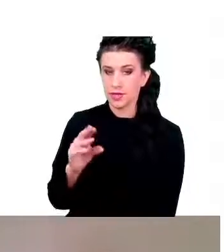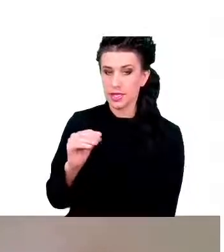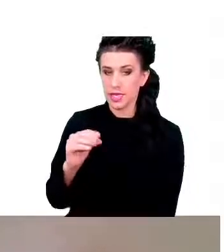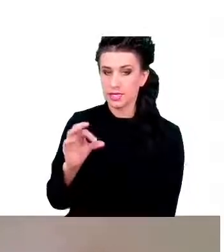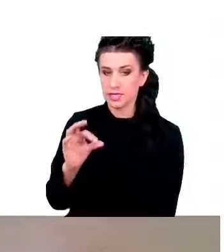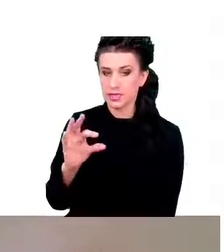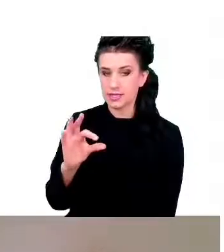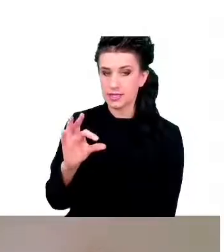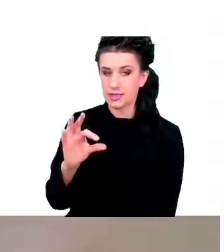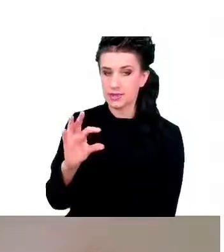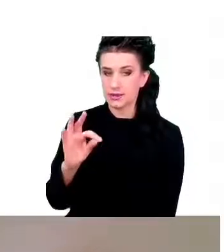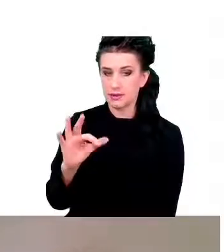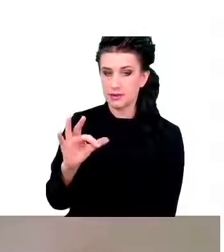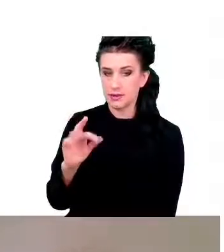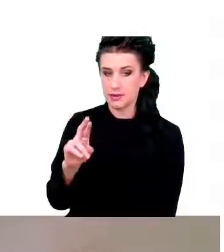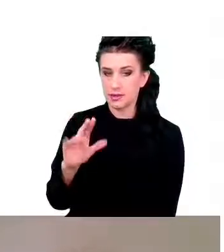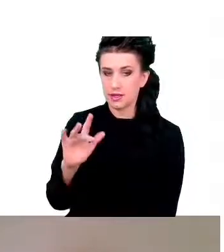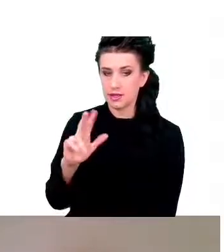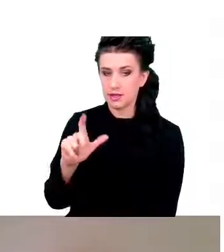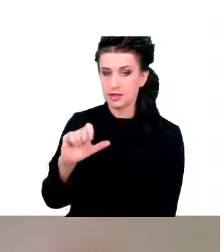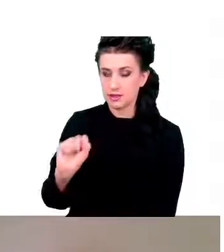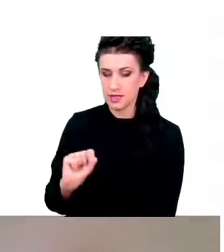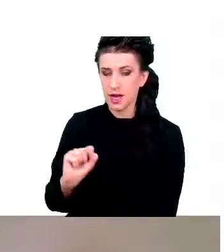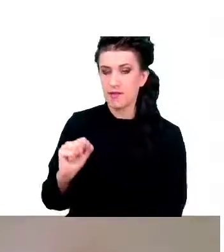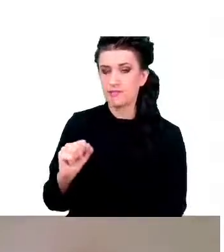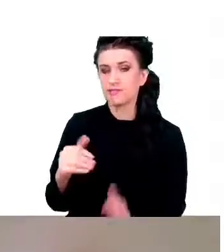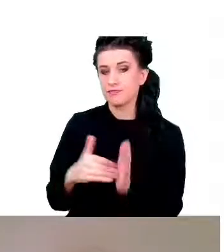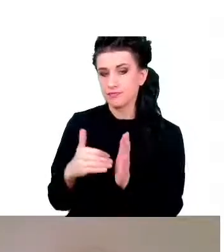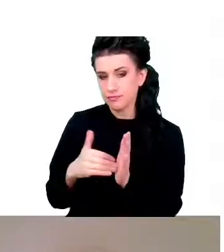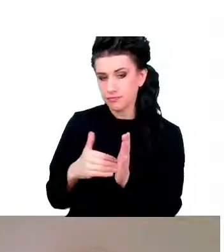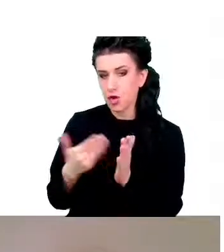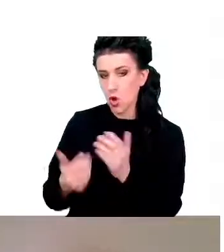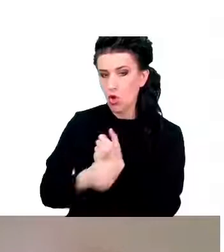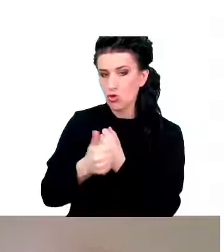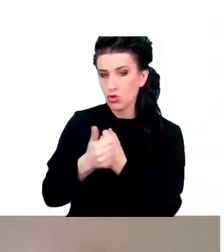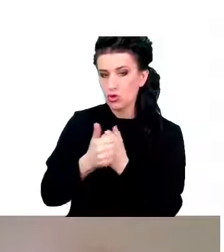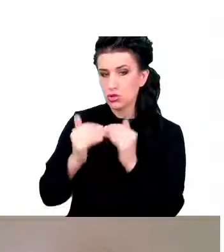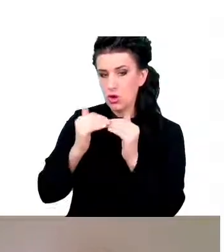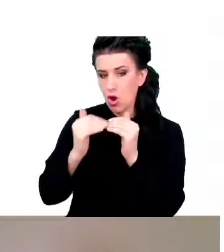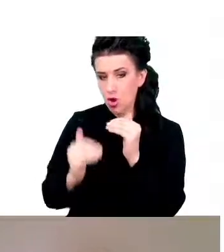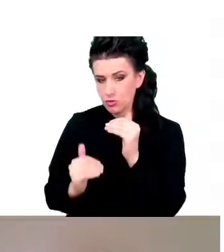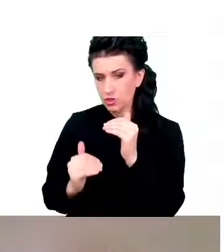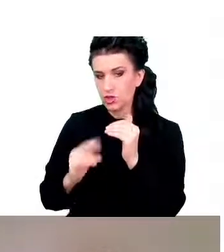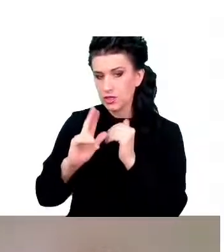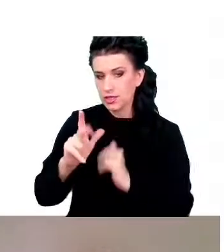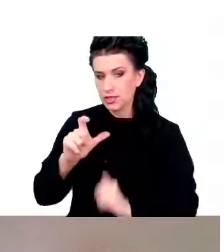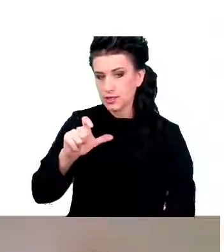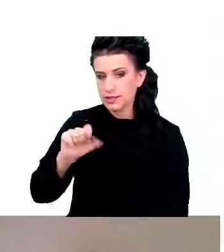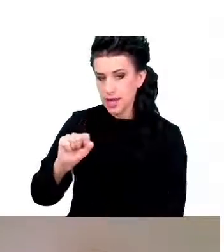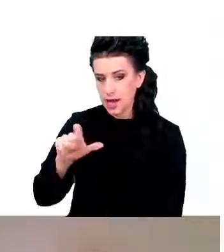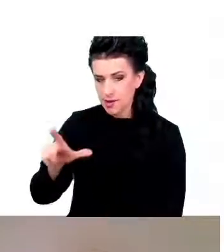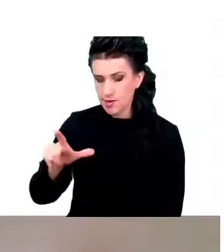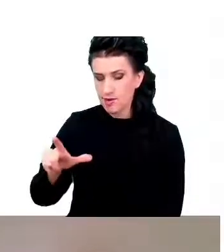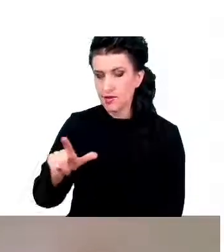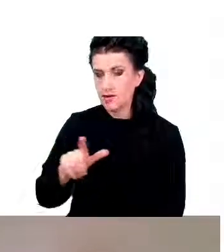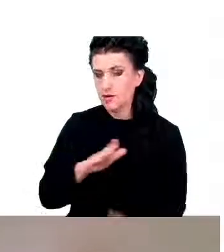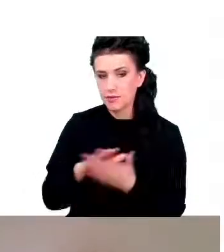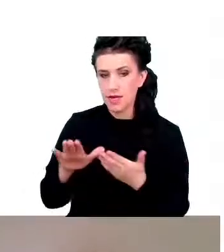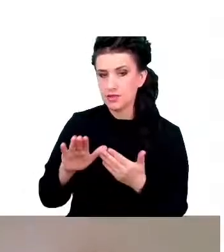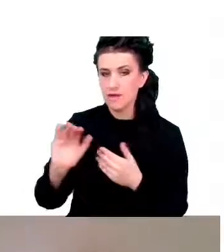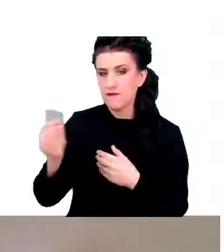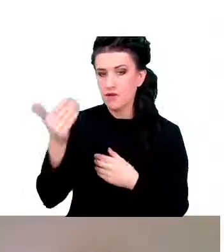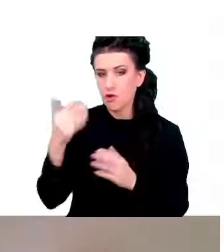to jest po prostu obniżenie przyjmowania kalorii bez wywoływania